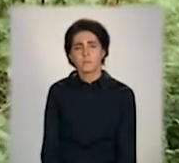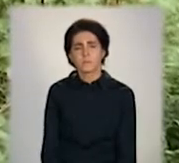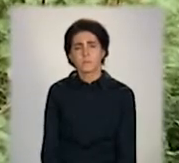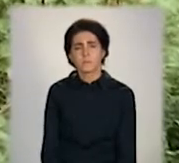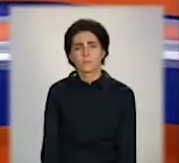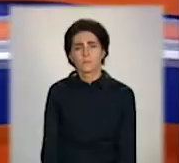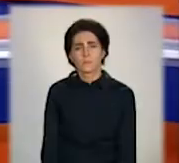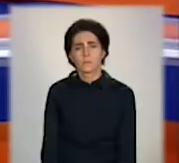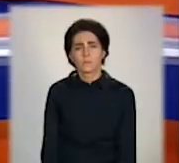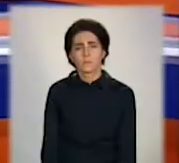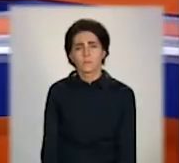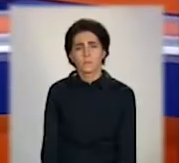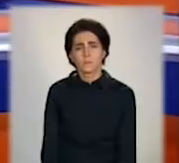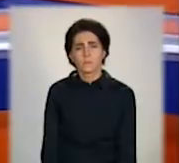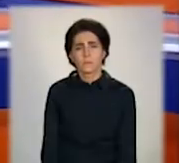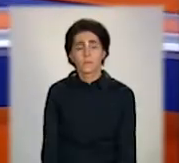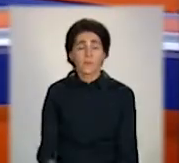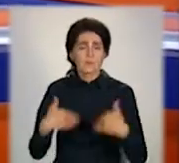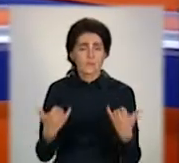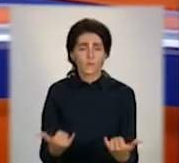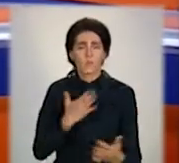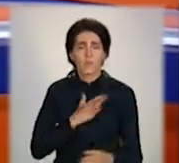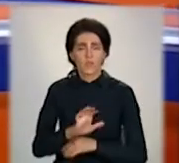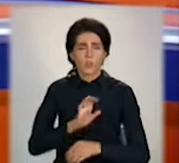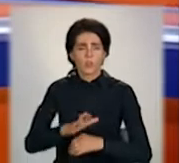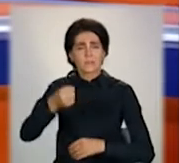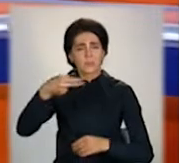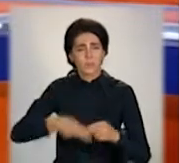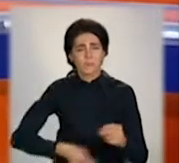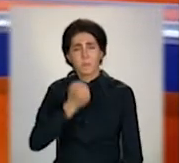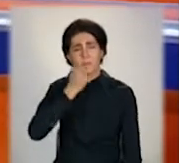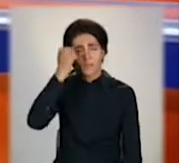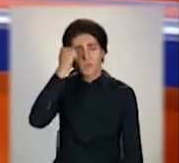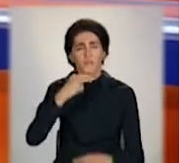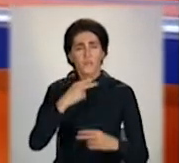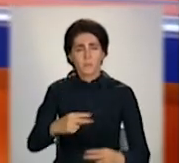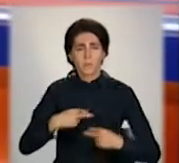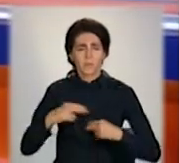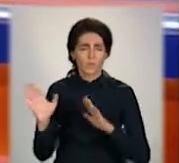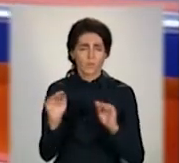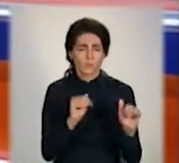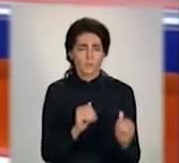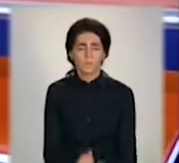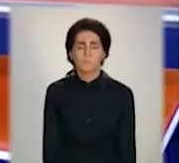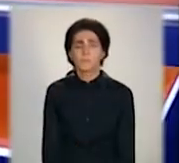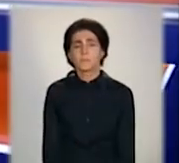«Донбас». І на цьому наш випуск завершено. Дякуємо за увагу. Хай щастить!